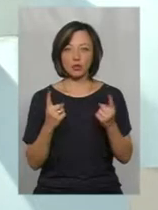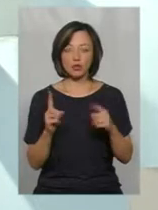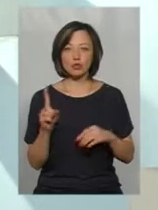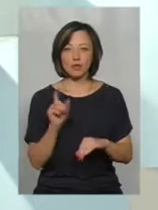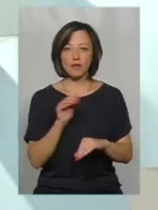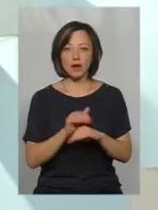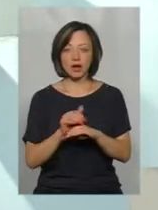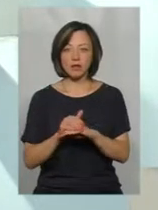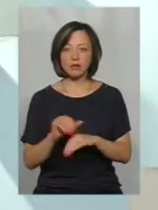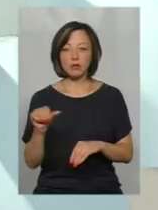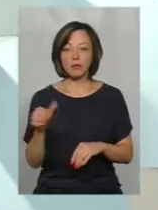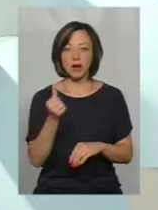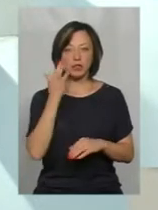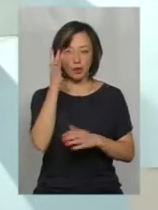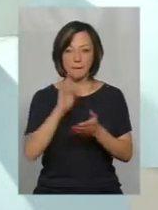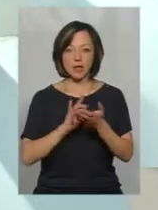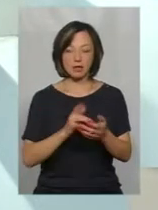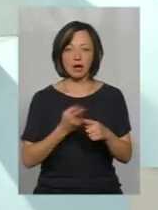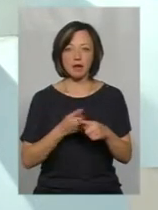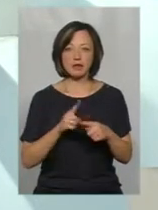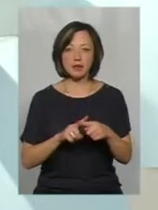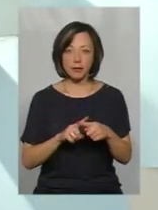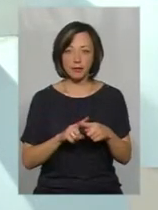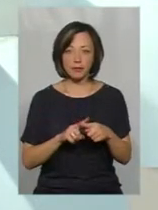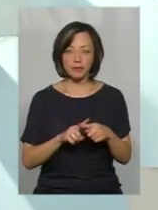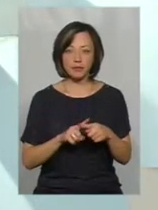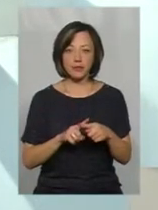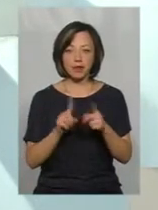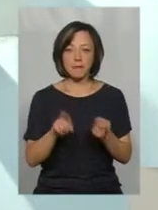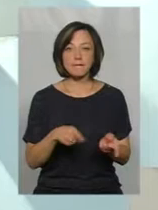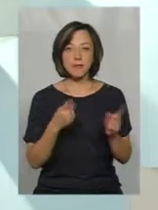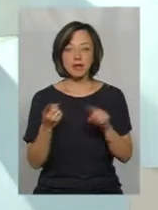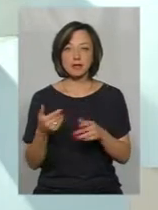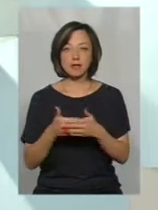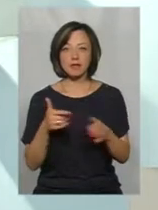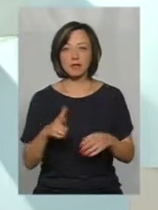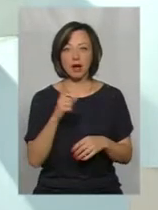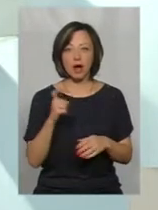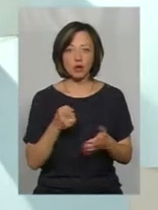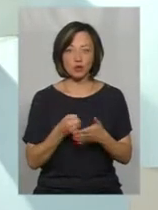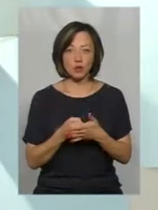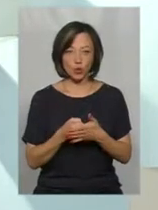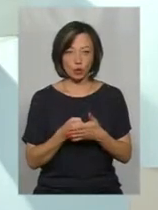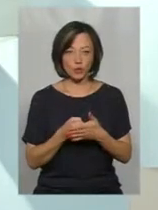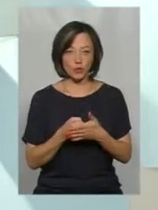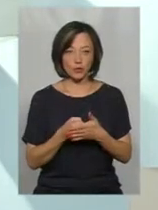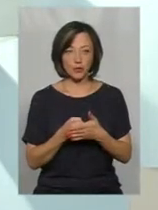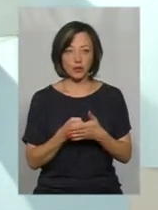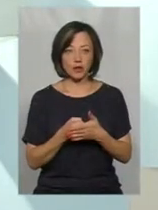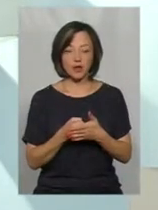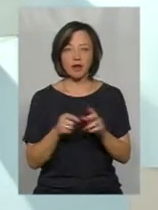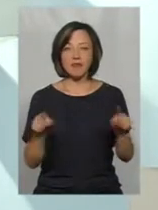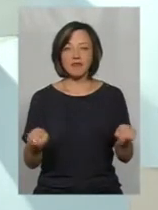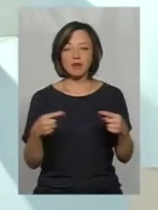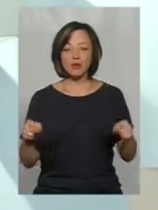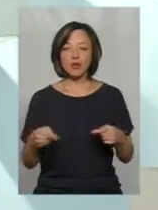фактично, перша мета – це перейти від газу до відновлювальних